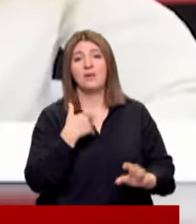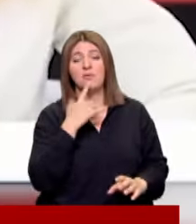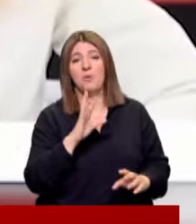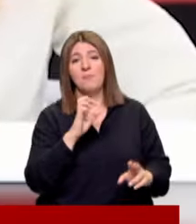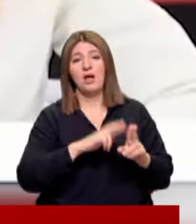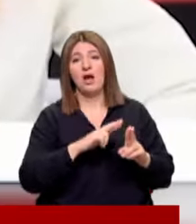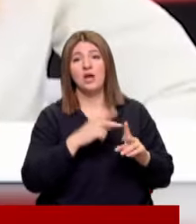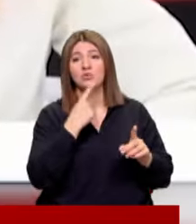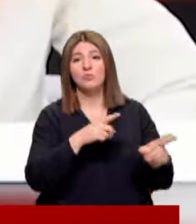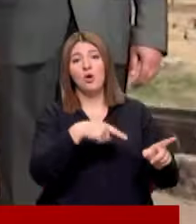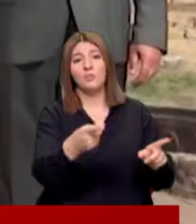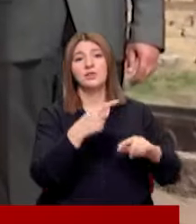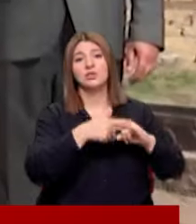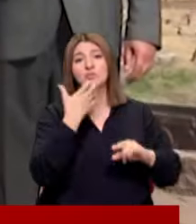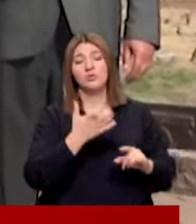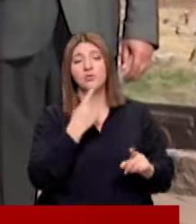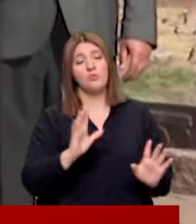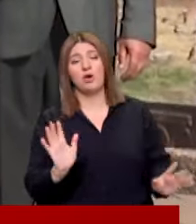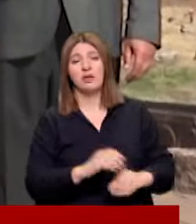PKK diyorum öbürde Hizbullah diyorum